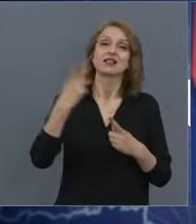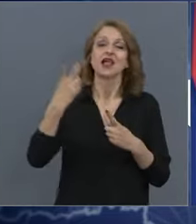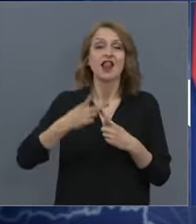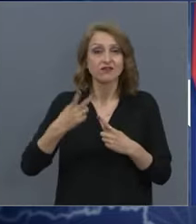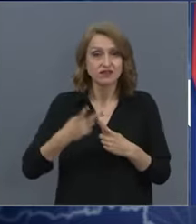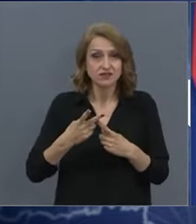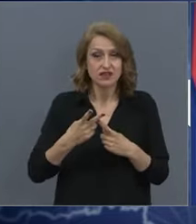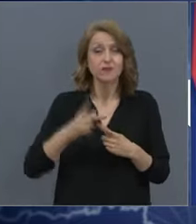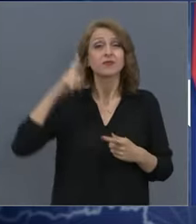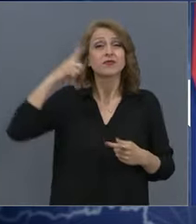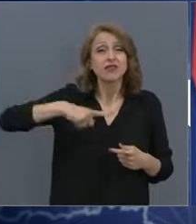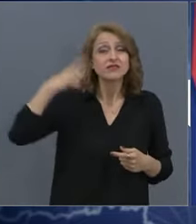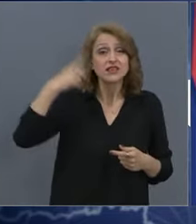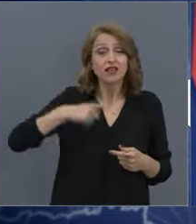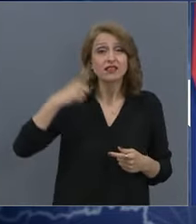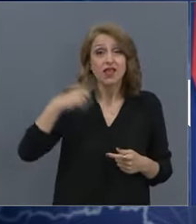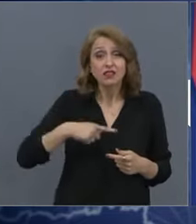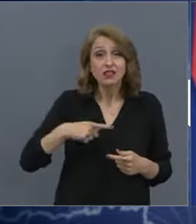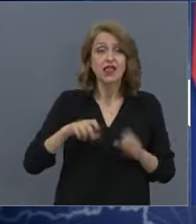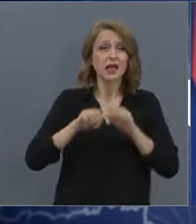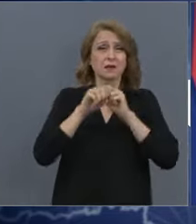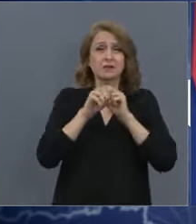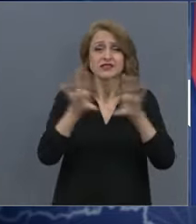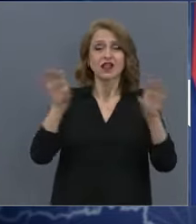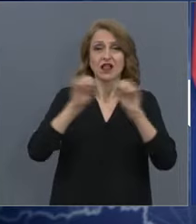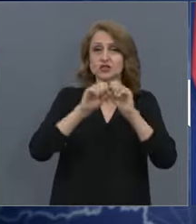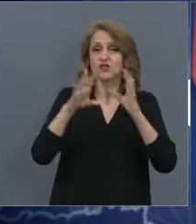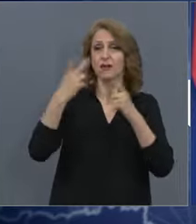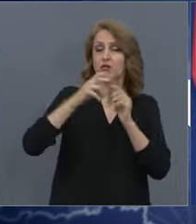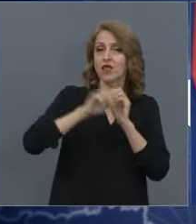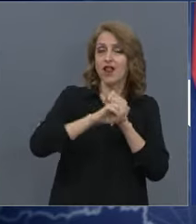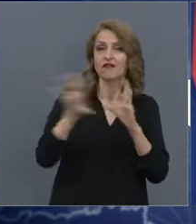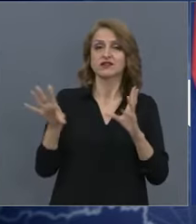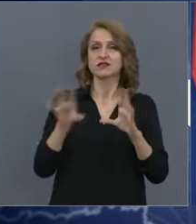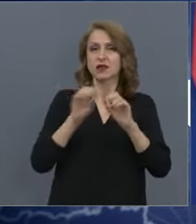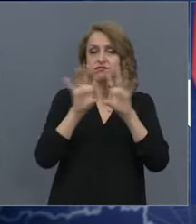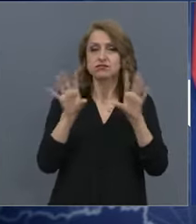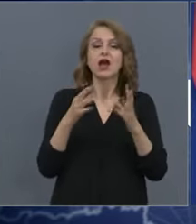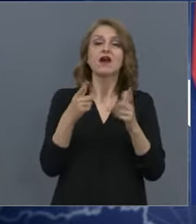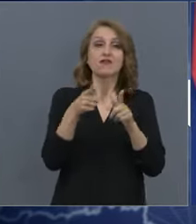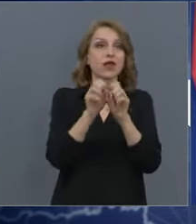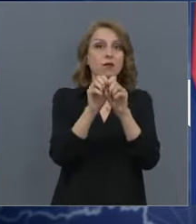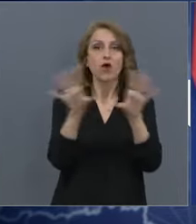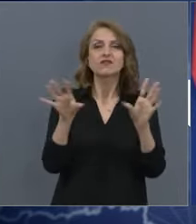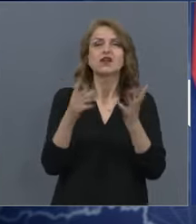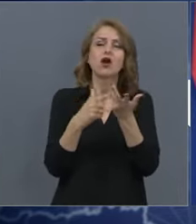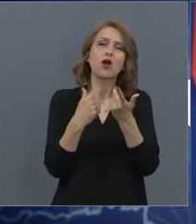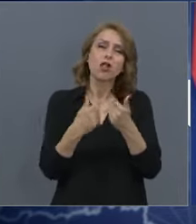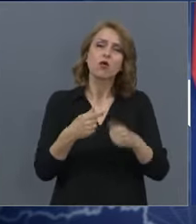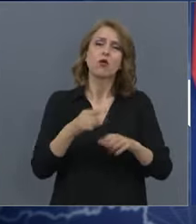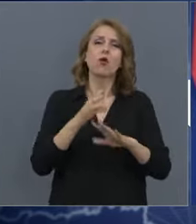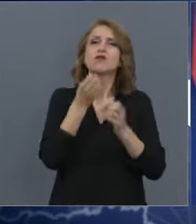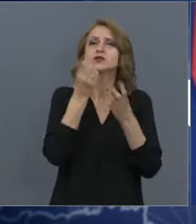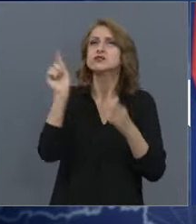всеки ден от сутрин до вечер излъчвахте какво се случва и колко са умрелите гробовете,